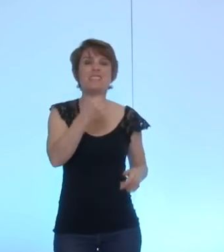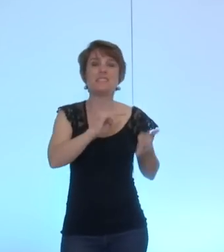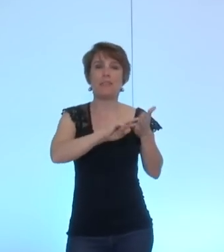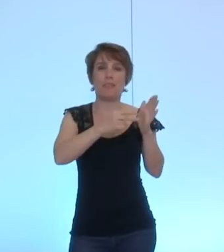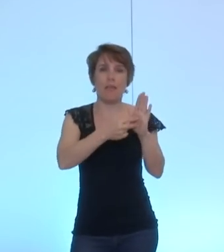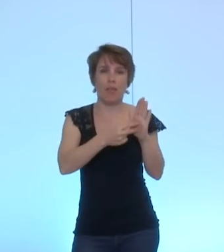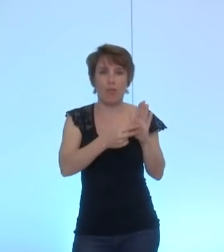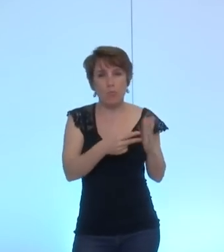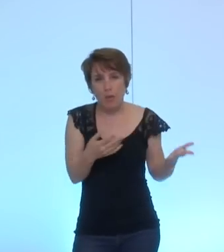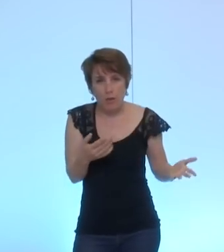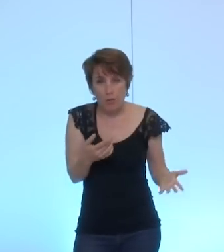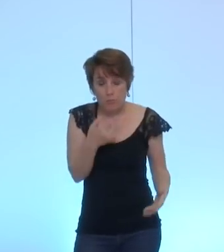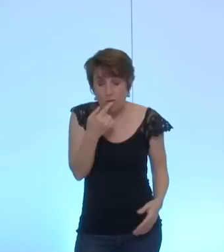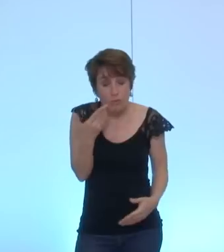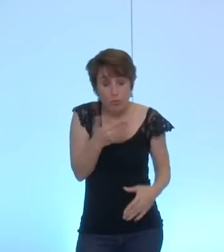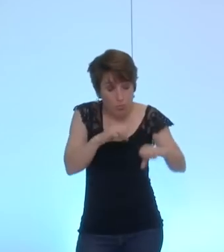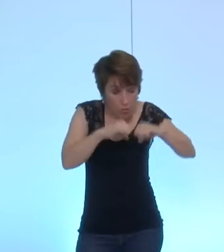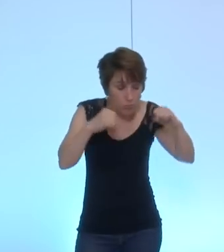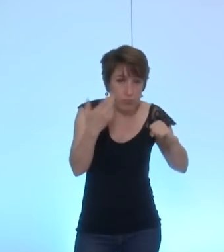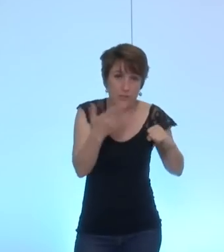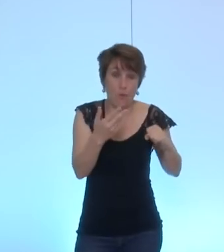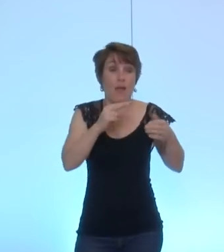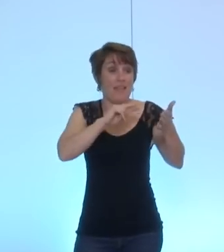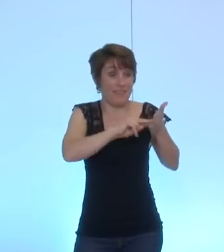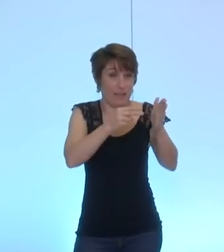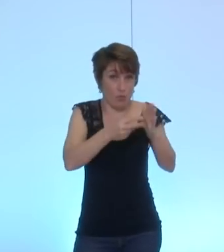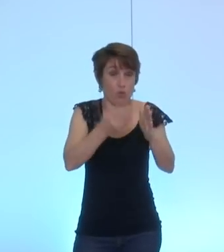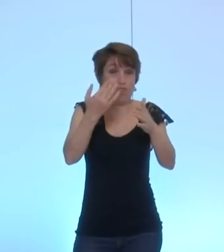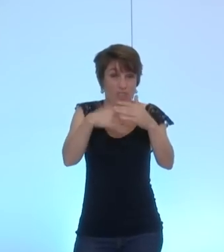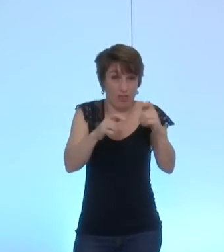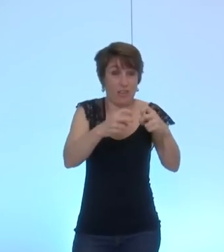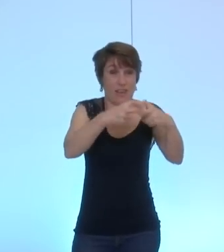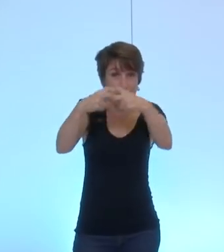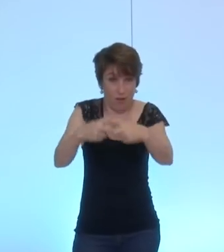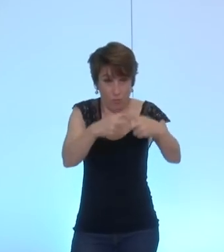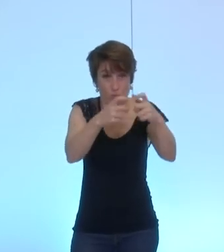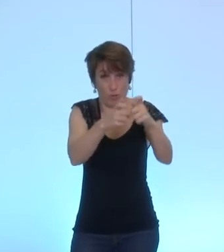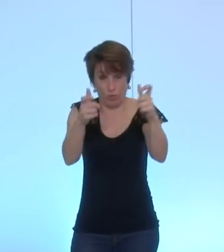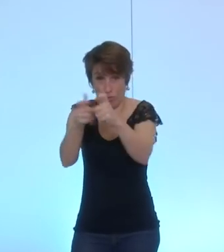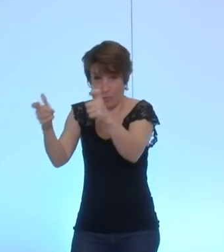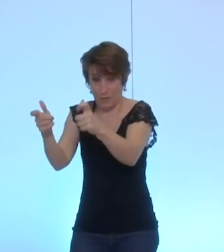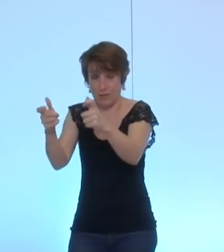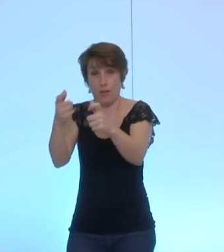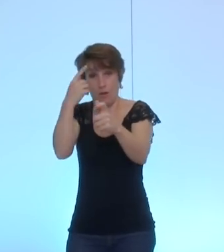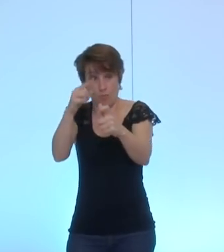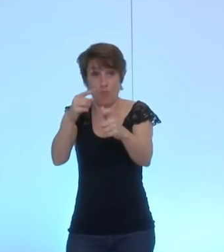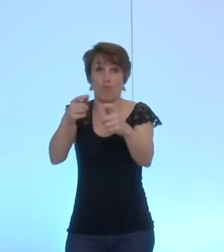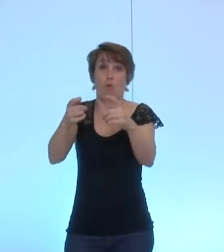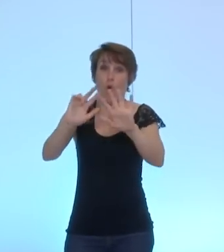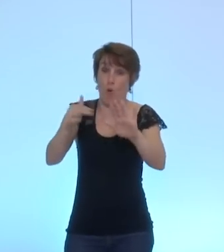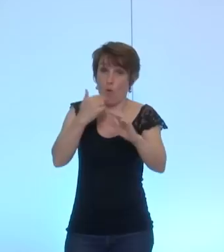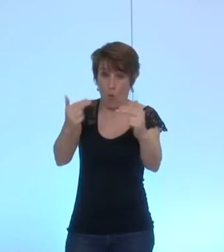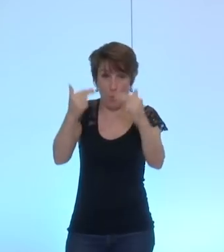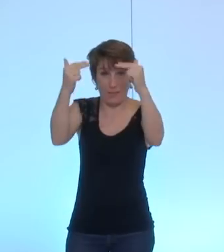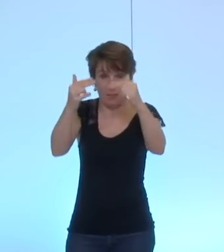? On parle de la technologie dans l'industrie pour améliorer la compétitivité de'industrie classique. On parle